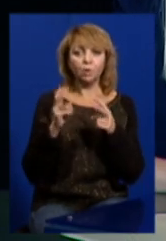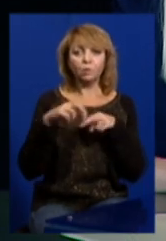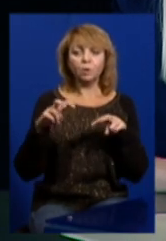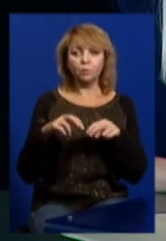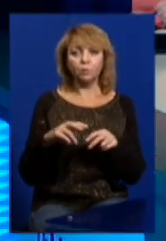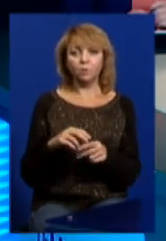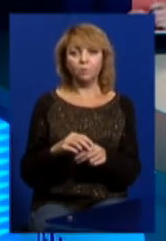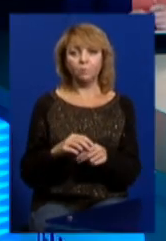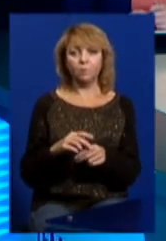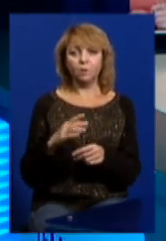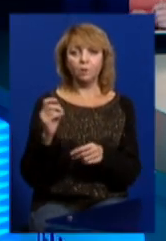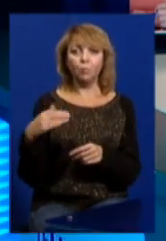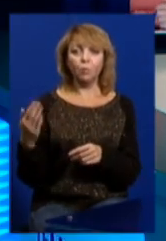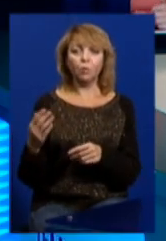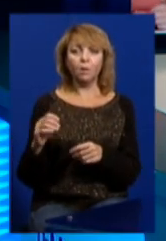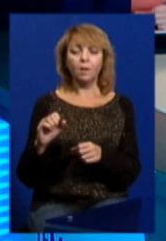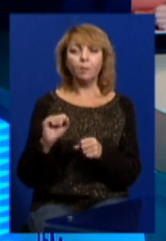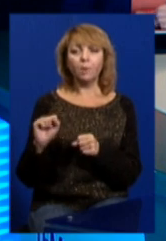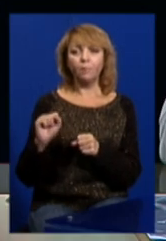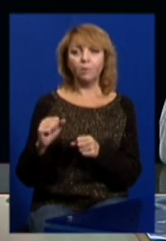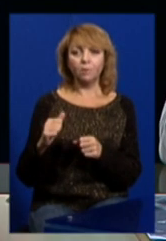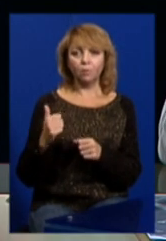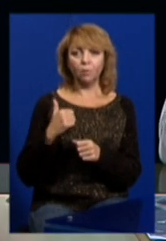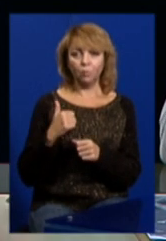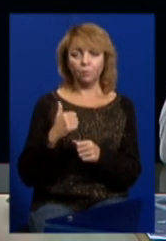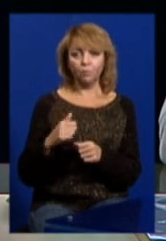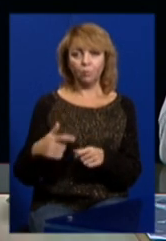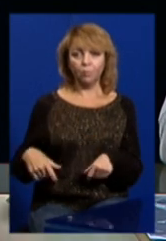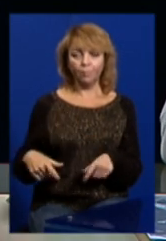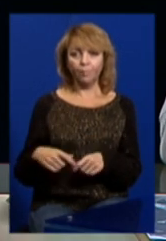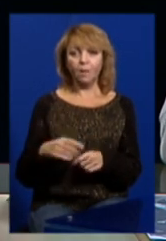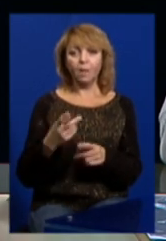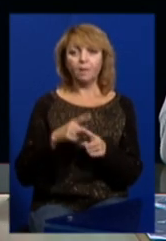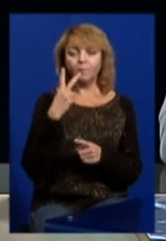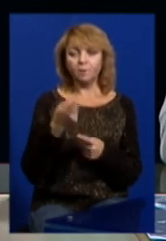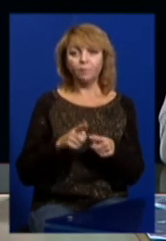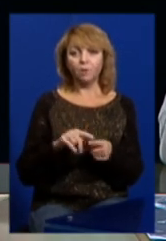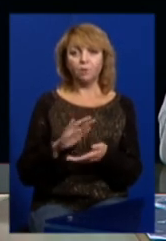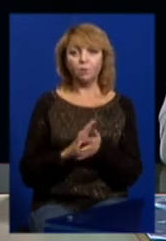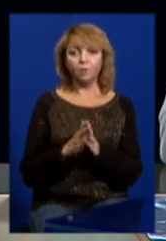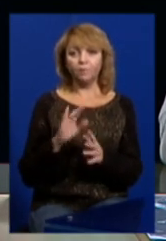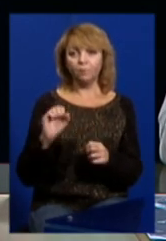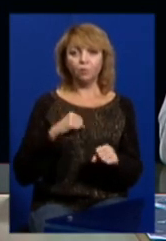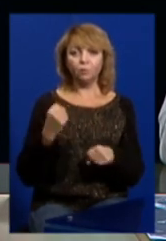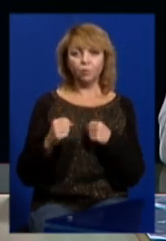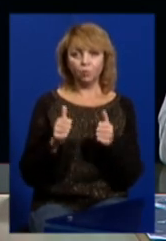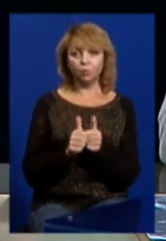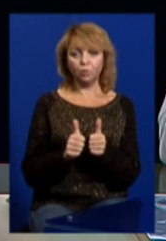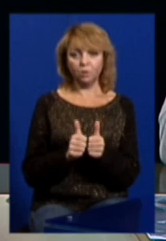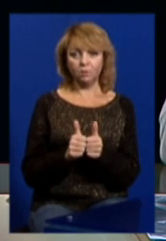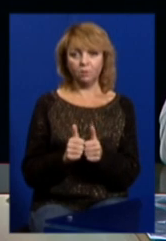думку, чи з боку правоохоронних органів? Ну, ви ж бачите, в цій ситуації вже обурені сусіди